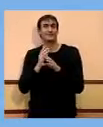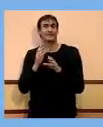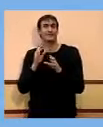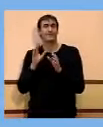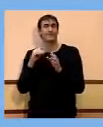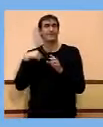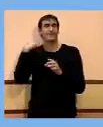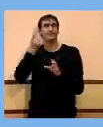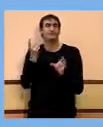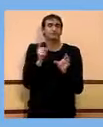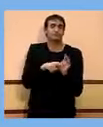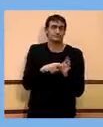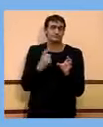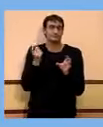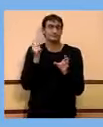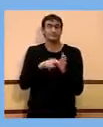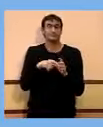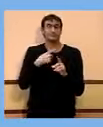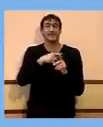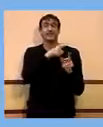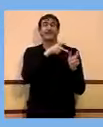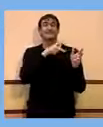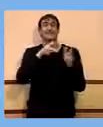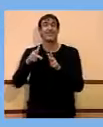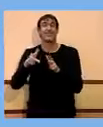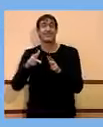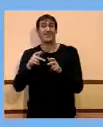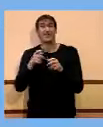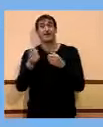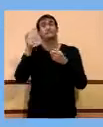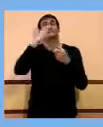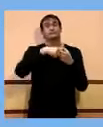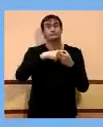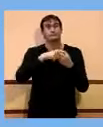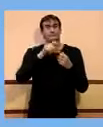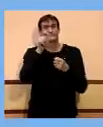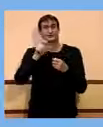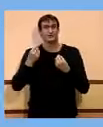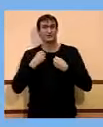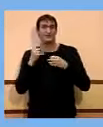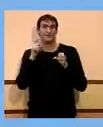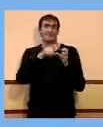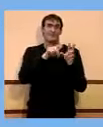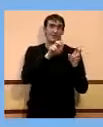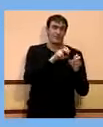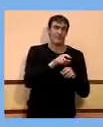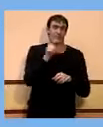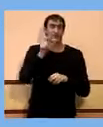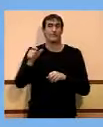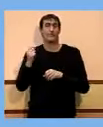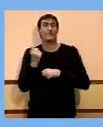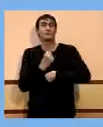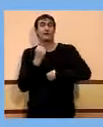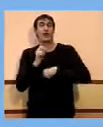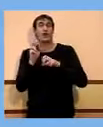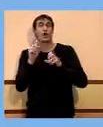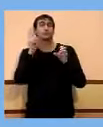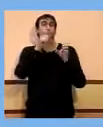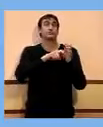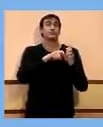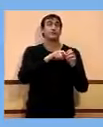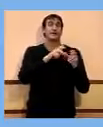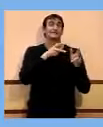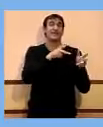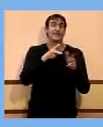a les residències s'incorpora nova gent, perquè s'incorpora nou personal a les residències també. Les